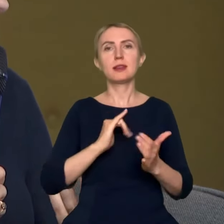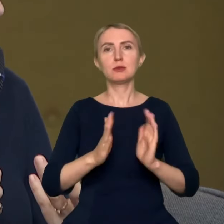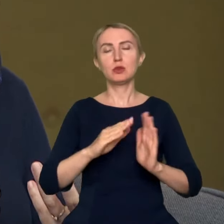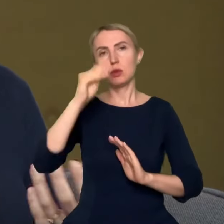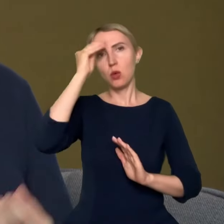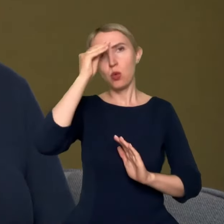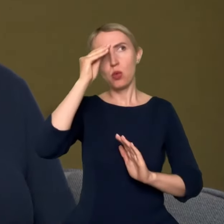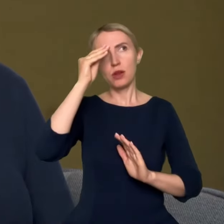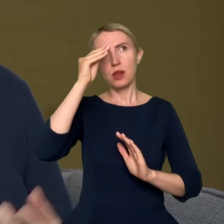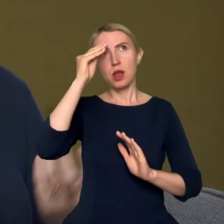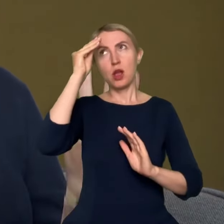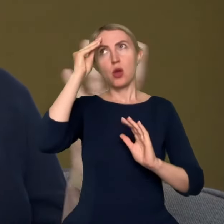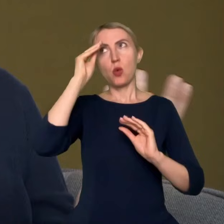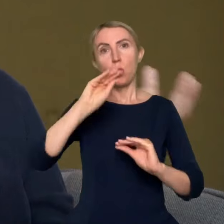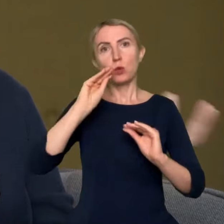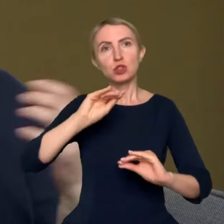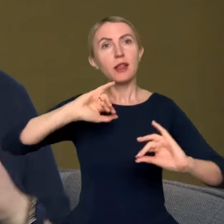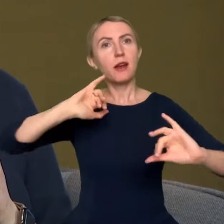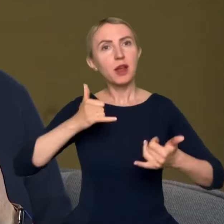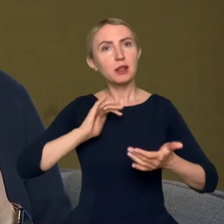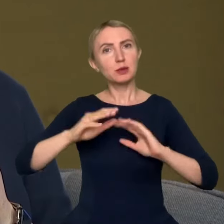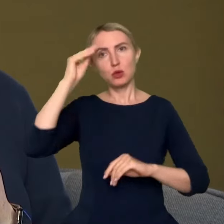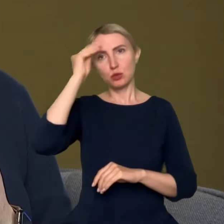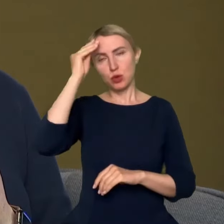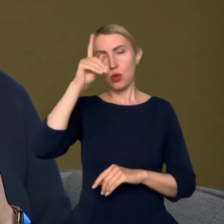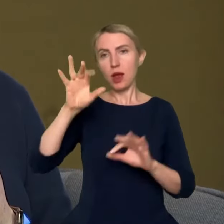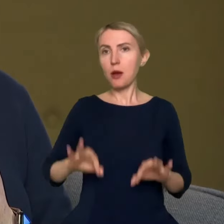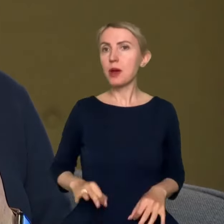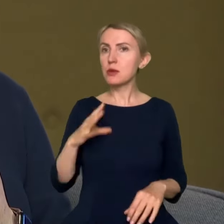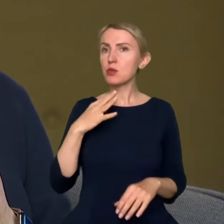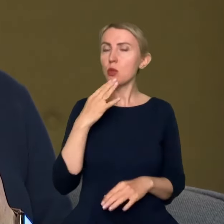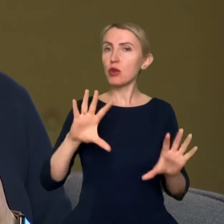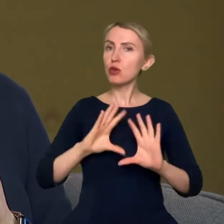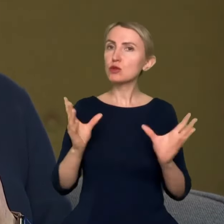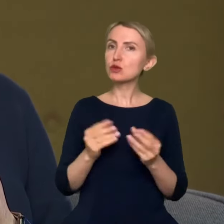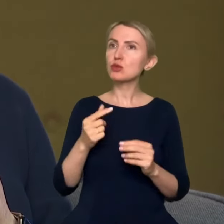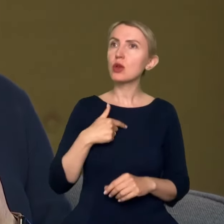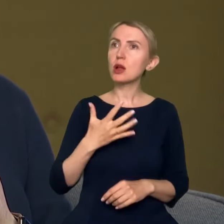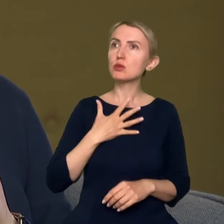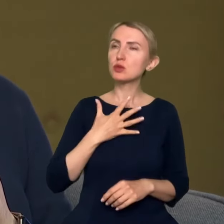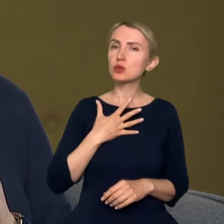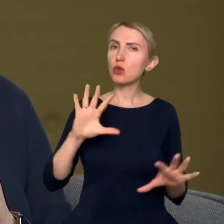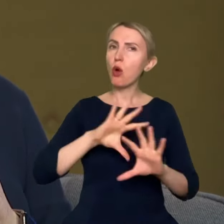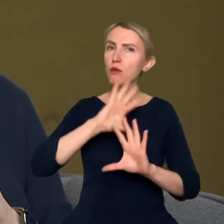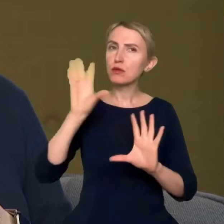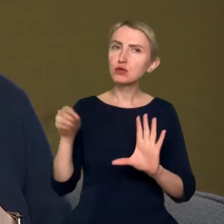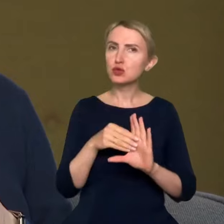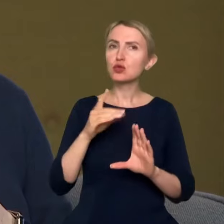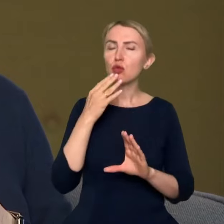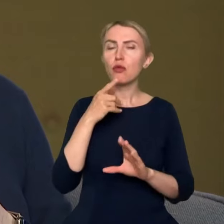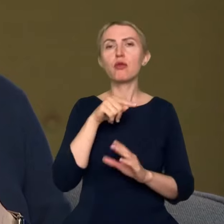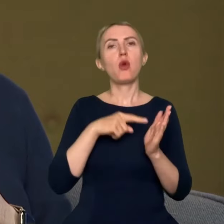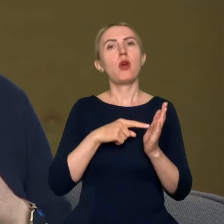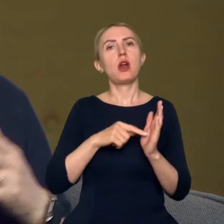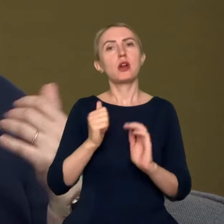się uczyć. I tak jak pani mówiła o tym wszystkim, to tak mi przyszło do głowy, że to wszystko, o czym się mówi w kontekście kompetencji